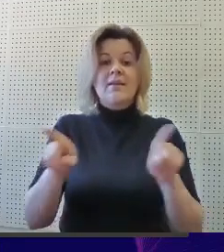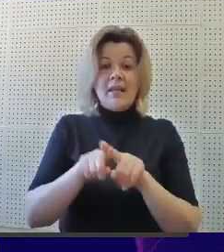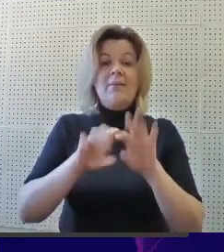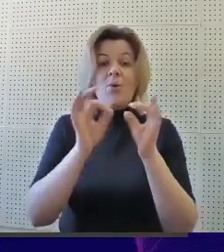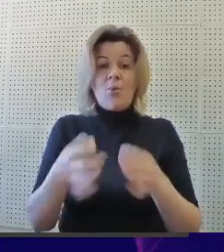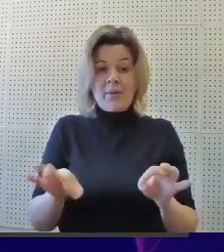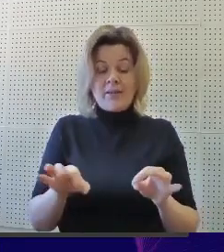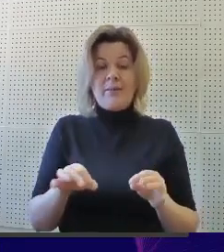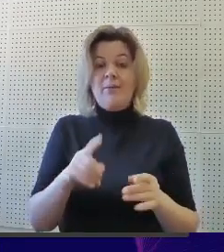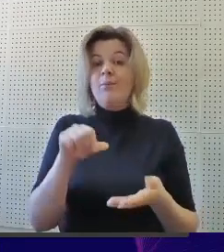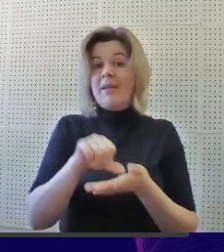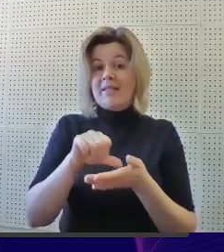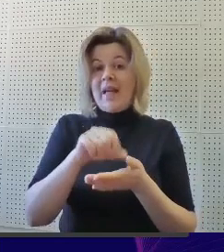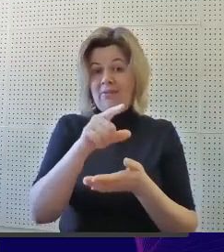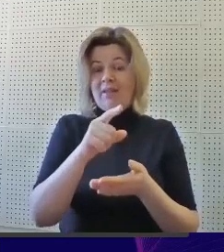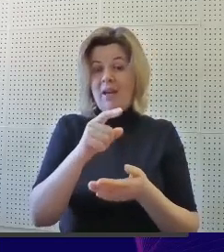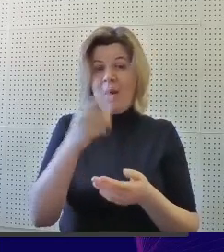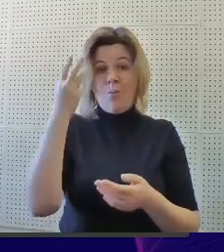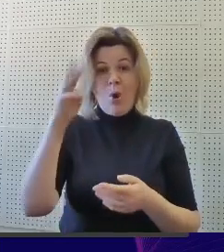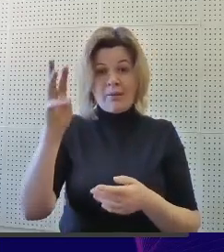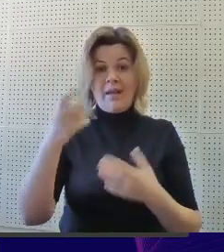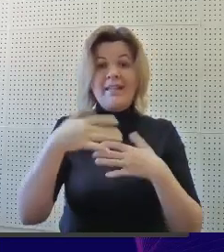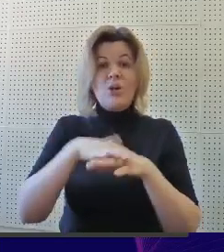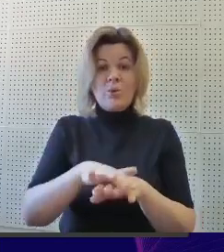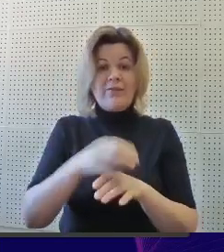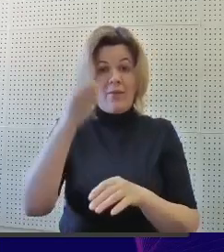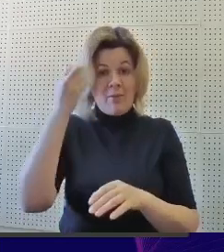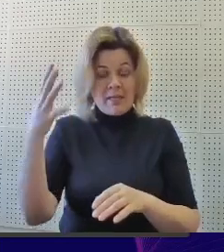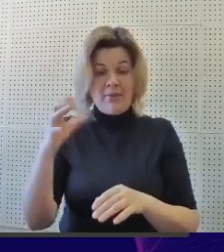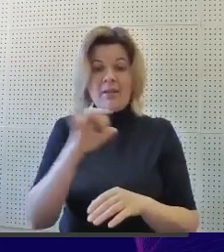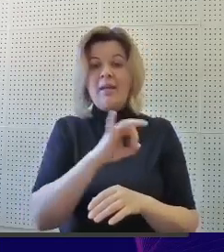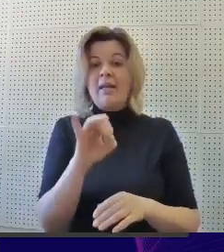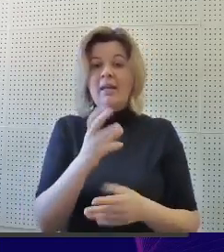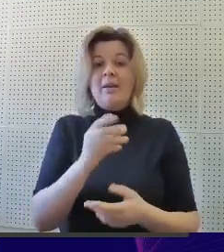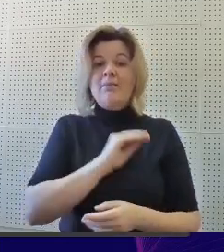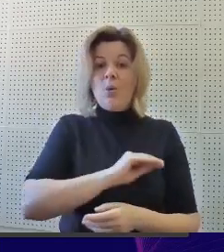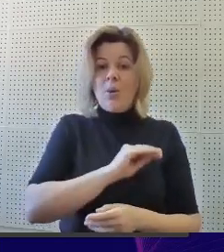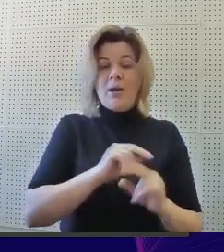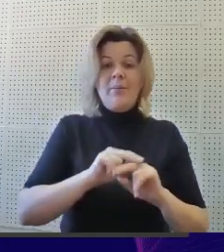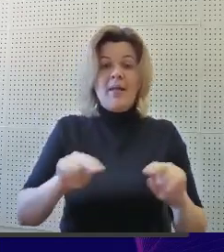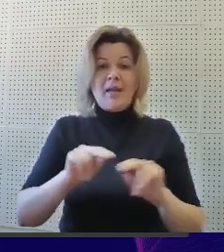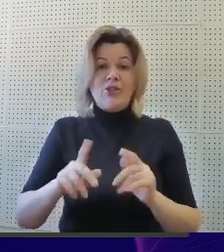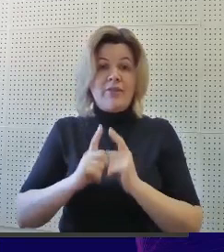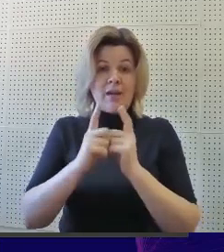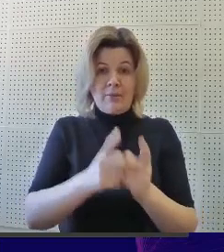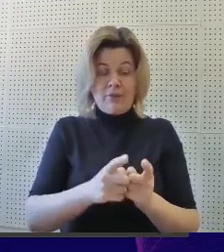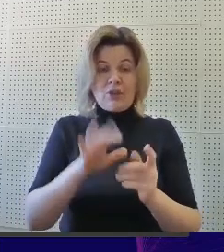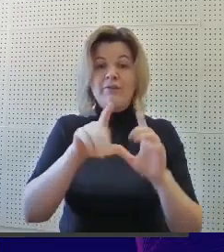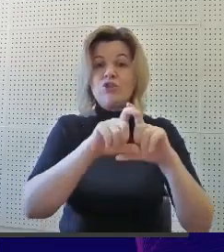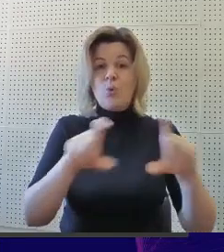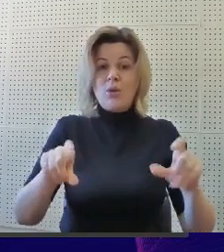таким образом представленная выше модель инклюзивного образования и психолого-педагогического